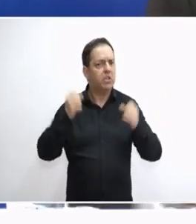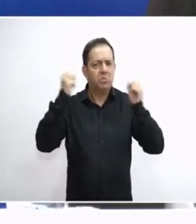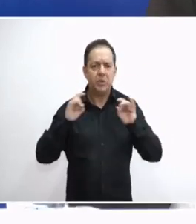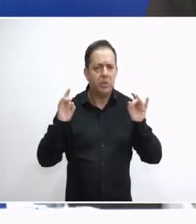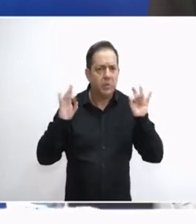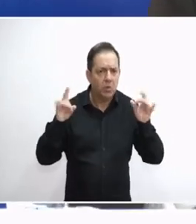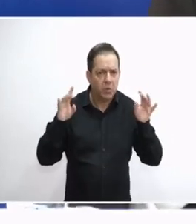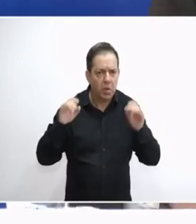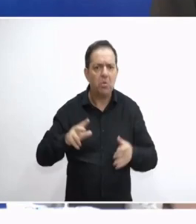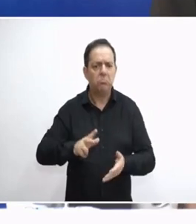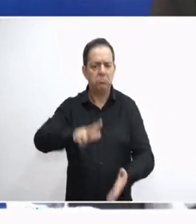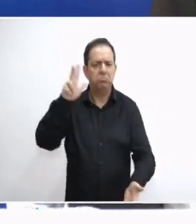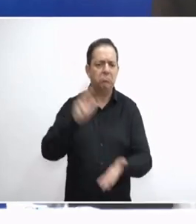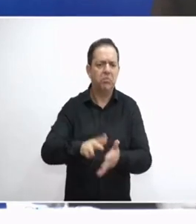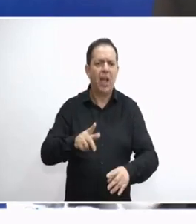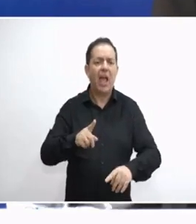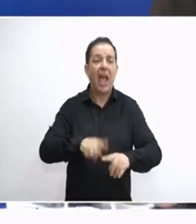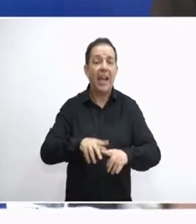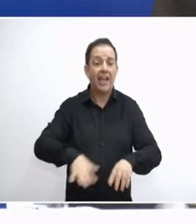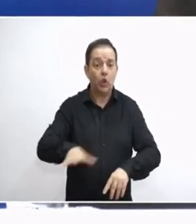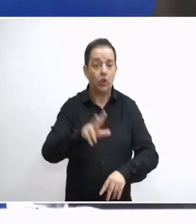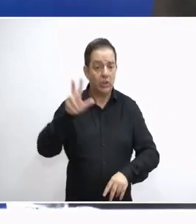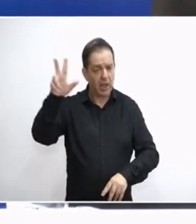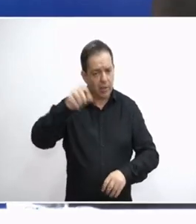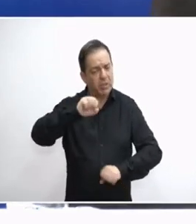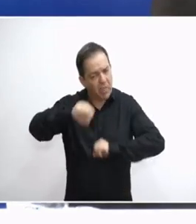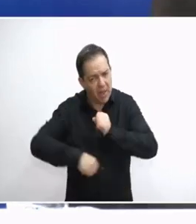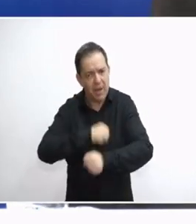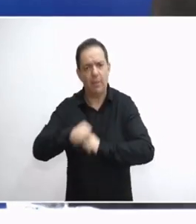πλανήτη. Εγκρίνεται από την Ελλήνιο Συνέλευση και γι' αυτό θα παλέψουμε.